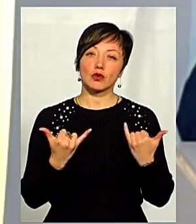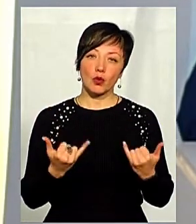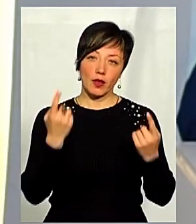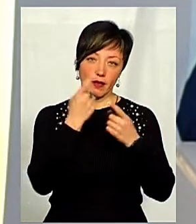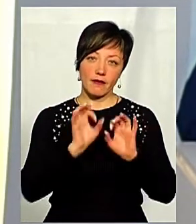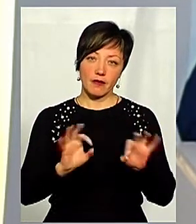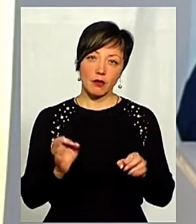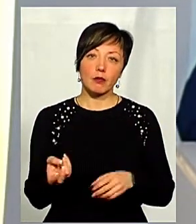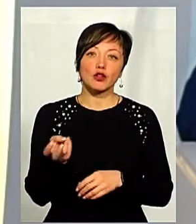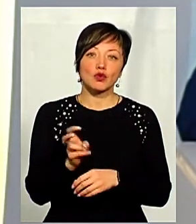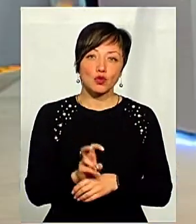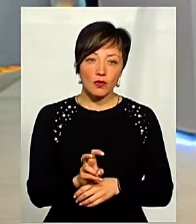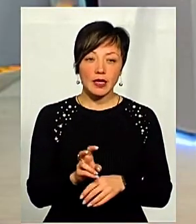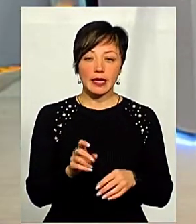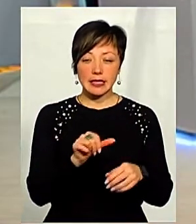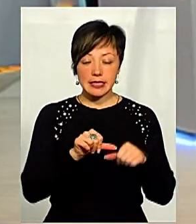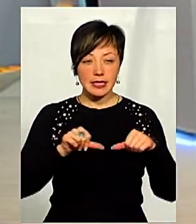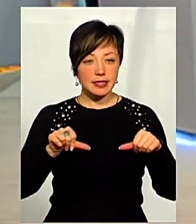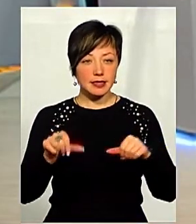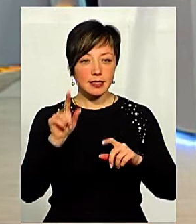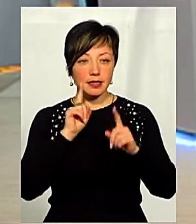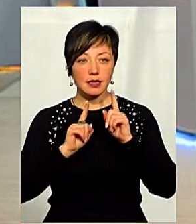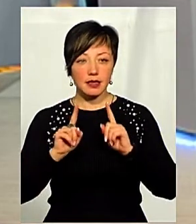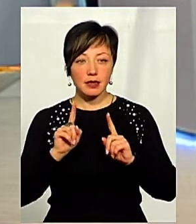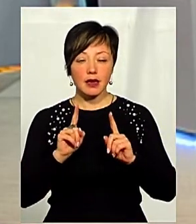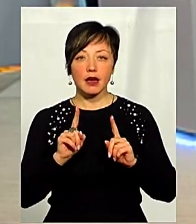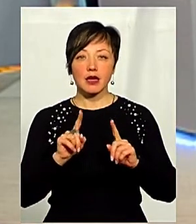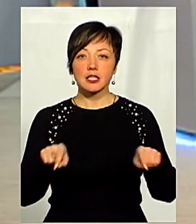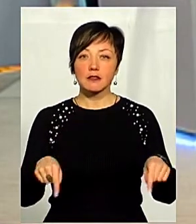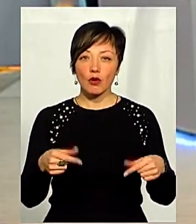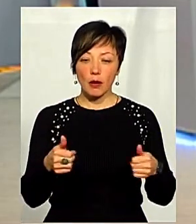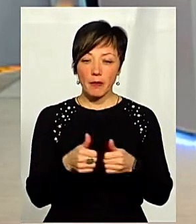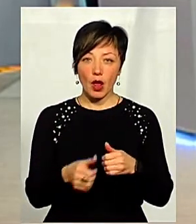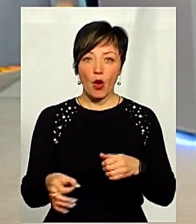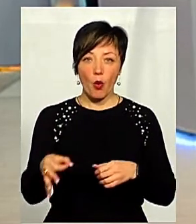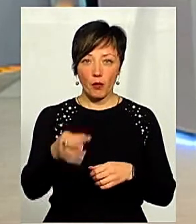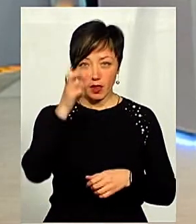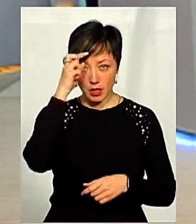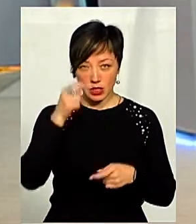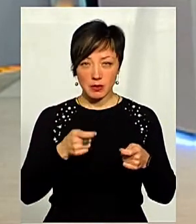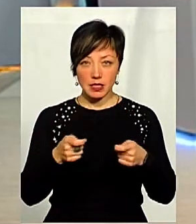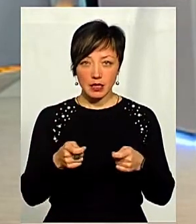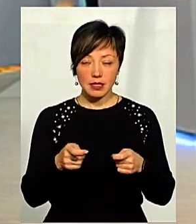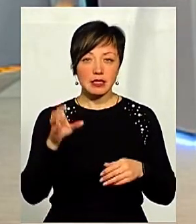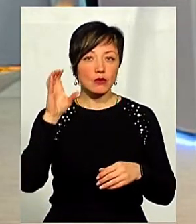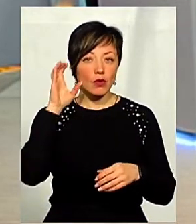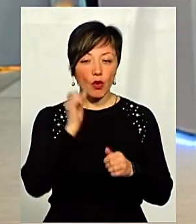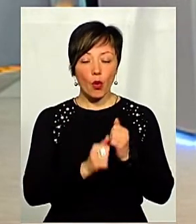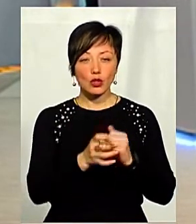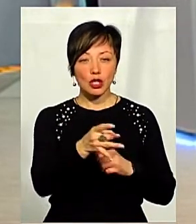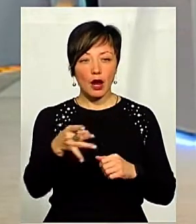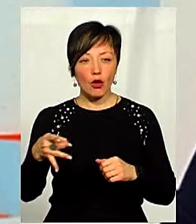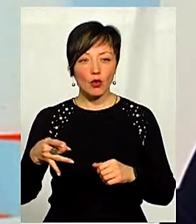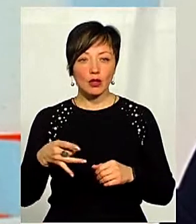на ефір я прийшов саме з засідання, чергового засідання тимчасової комісії, яка створена про обласній державній адміністрації, де ми заслуховували кожен